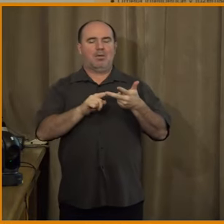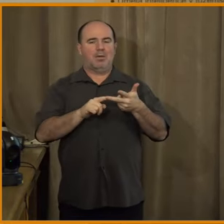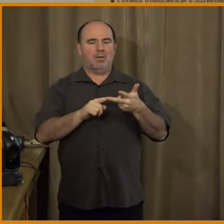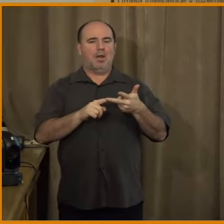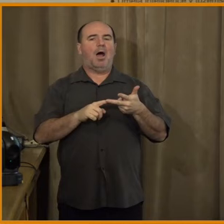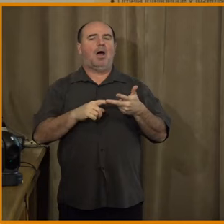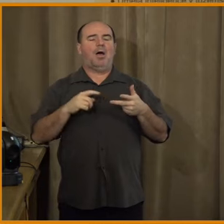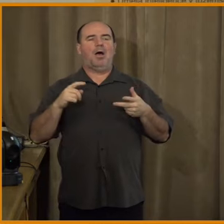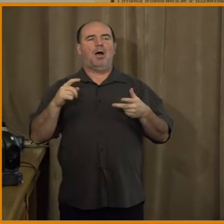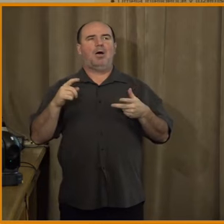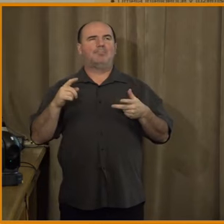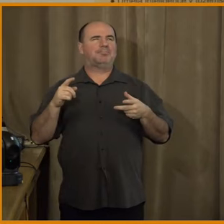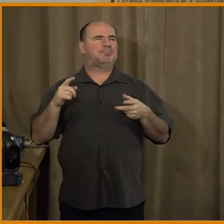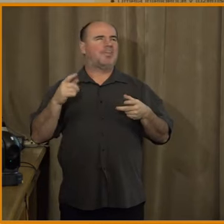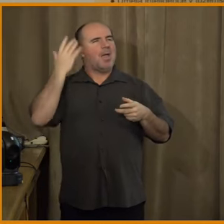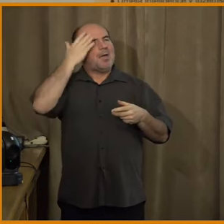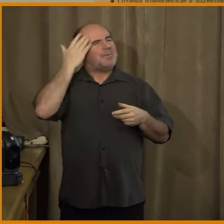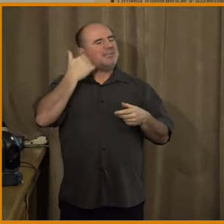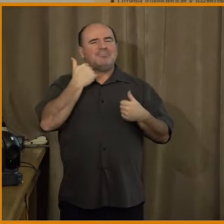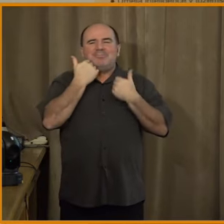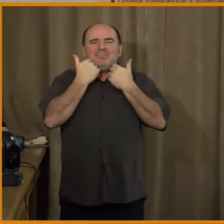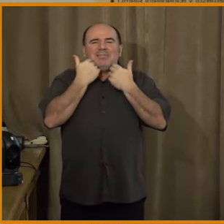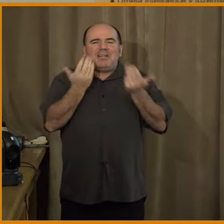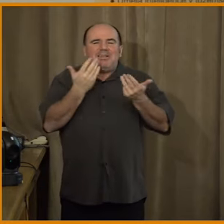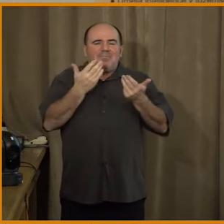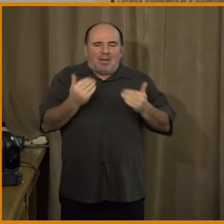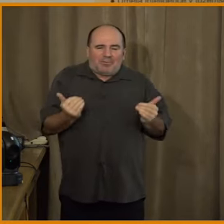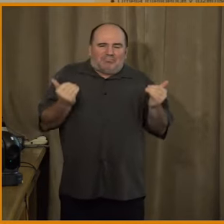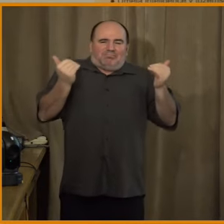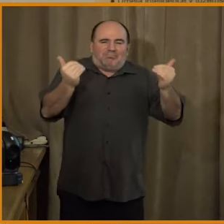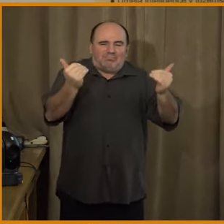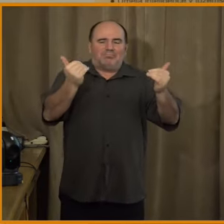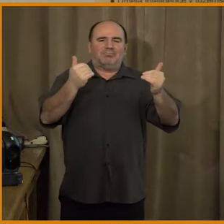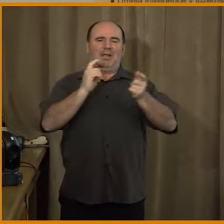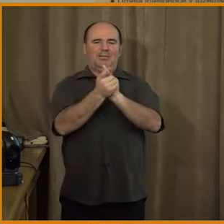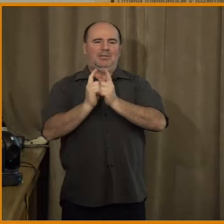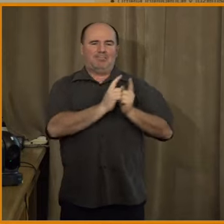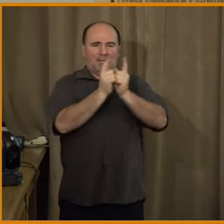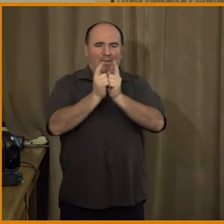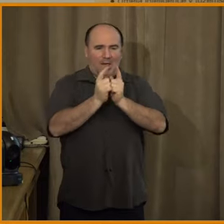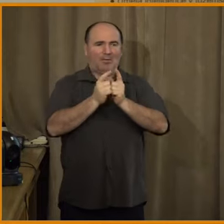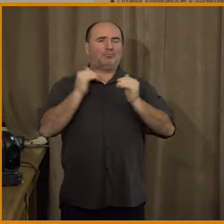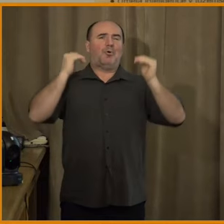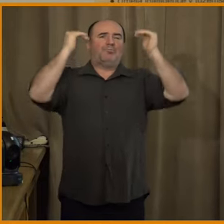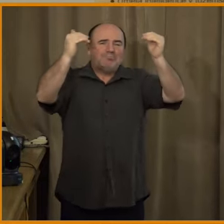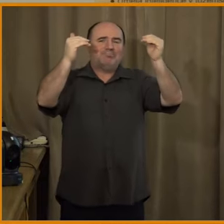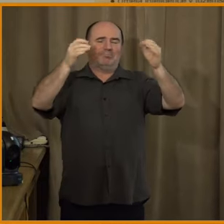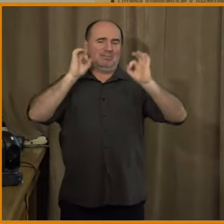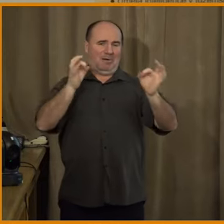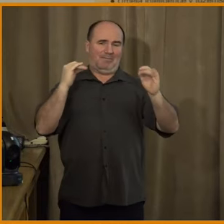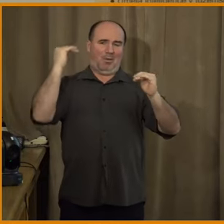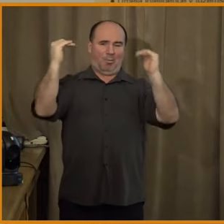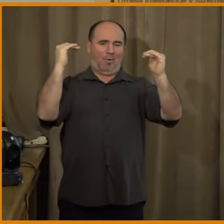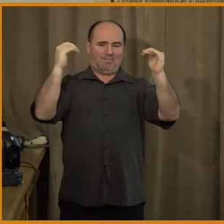jakoby myslím si, že nám vlastně jakoby chybí ten posun té debaty do nějaké té faktické úrovně toho, o čem se vůbec můžeme bavit, co je